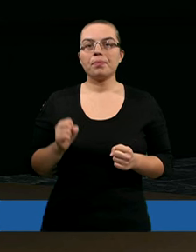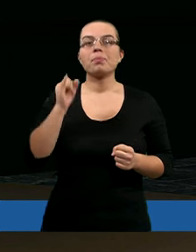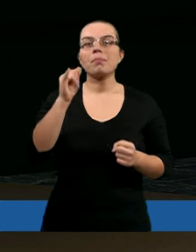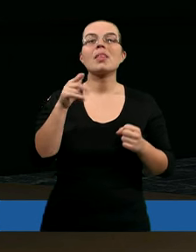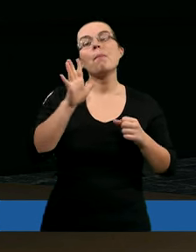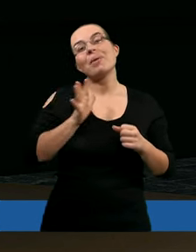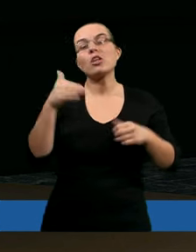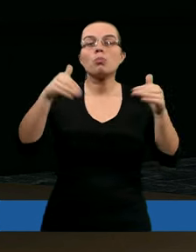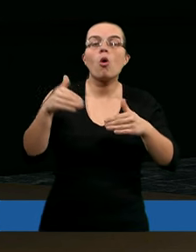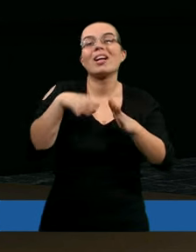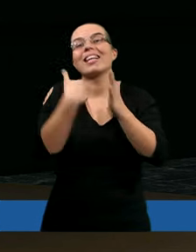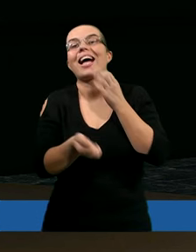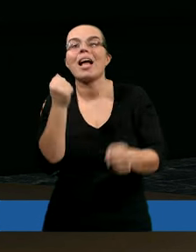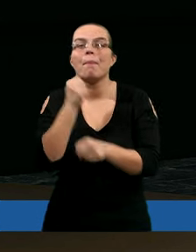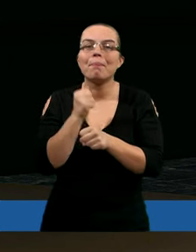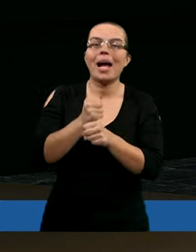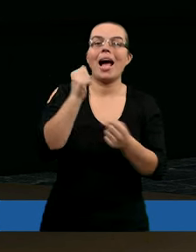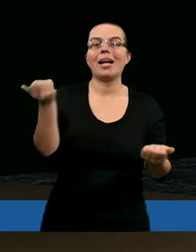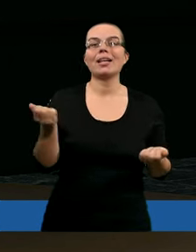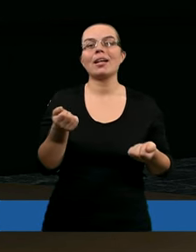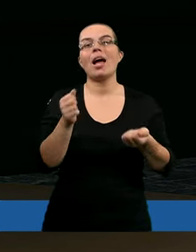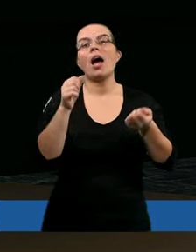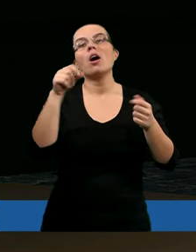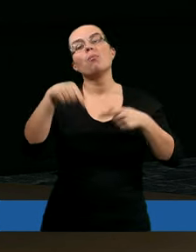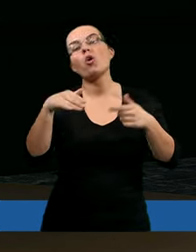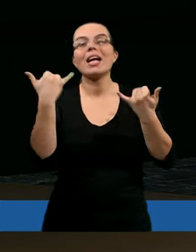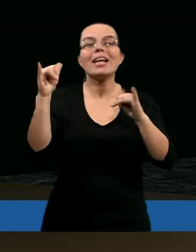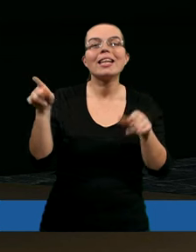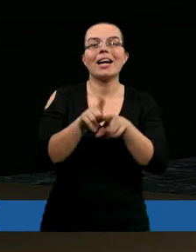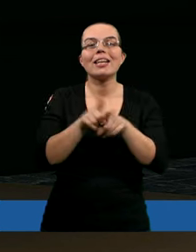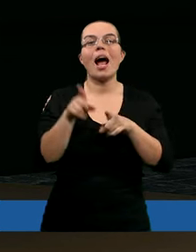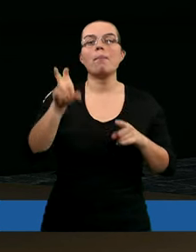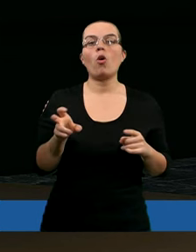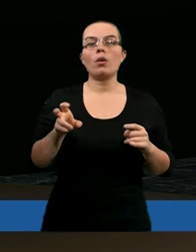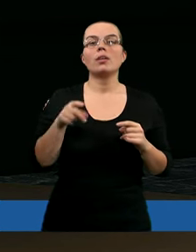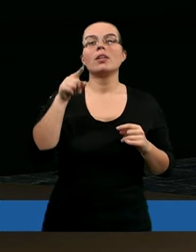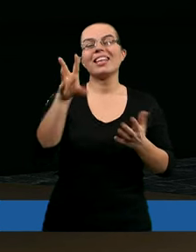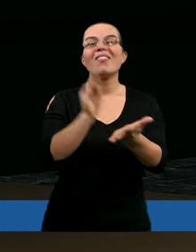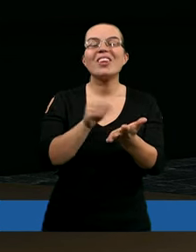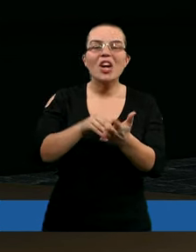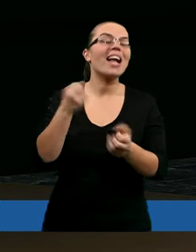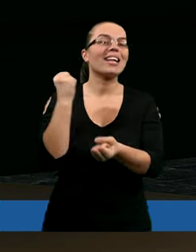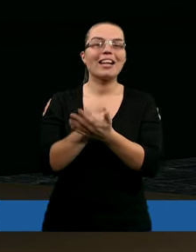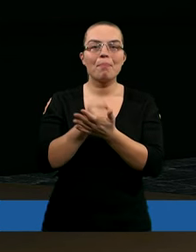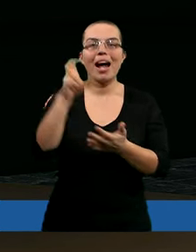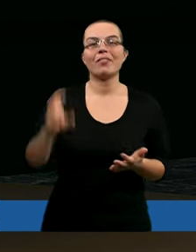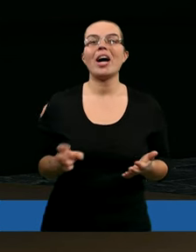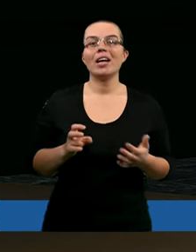Ktoś może stracić pracę. Mówię tutaj o takich zwyczajnych sprawach,